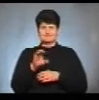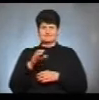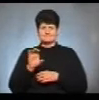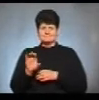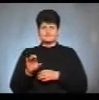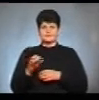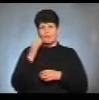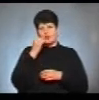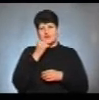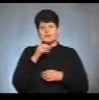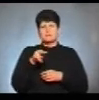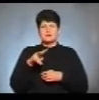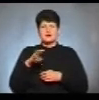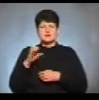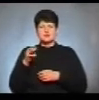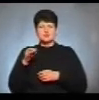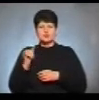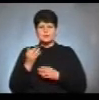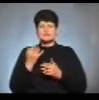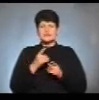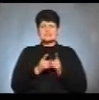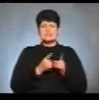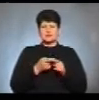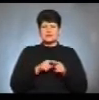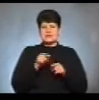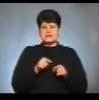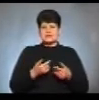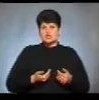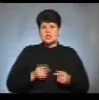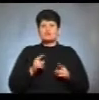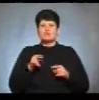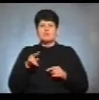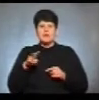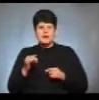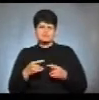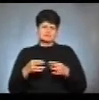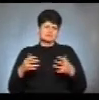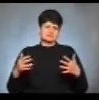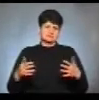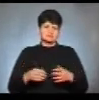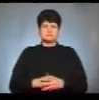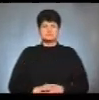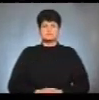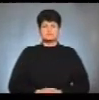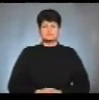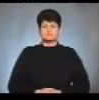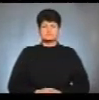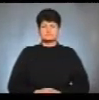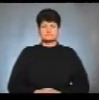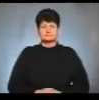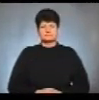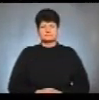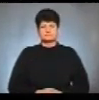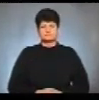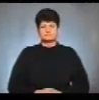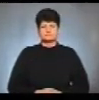пласту, наскільки це змінило їхнє життя, чому пласт і тому подібне. Анастасія Чечко, Андрій Прокопів, новини.